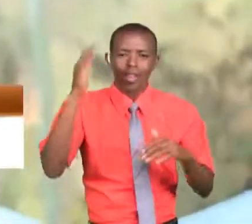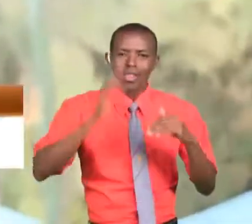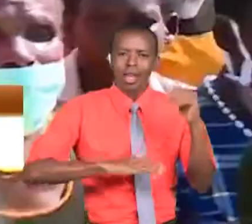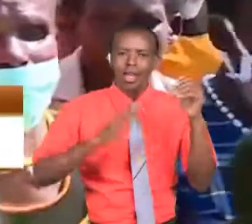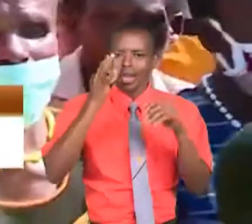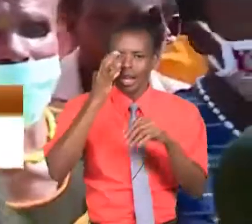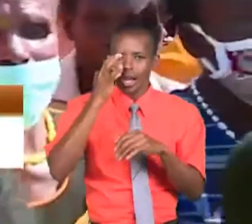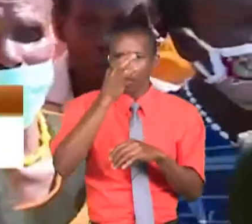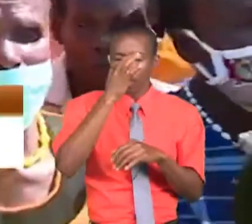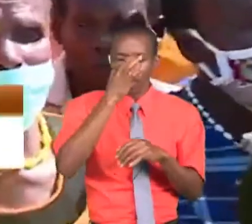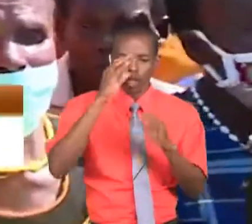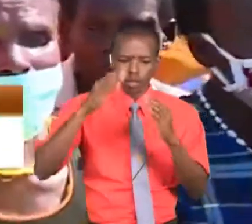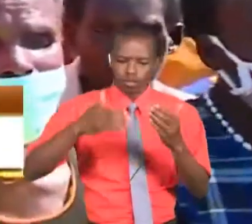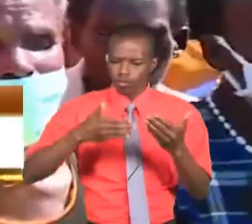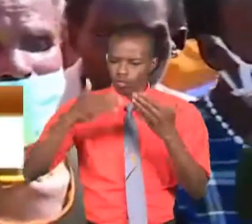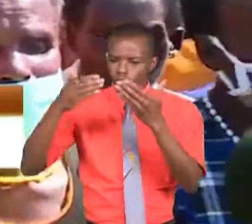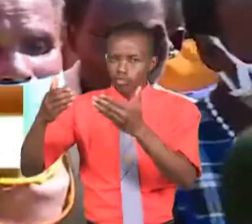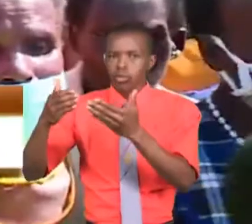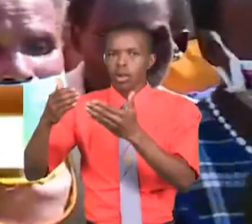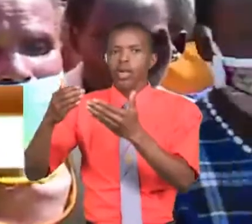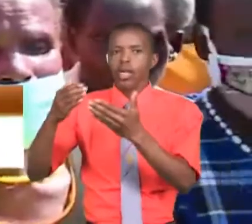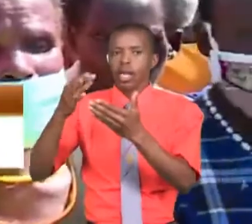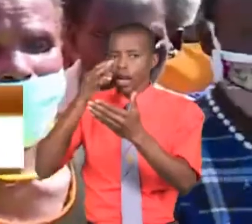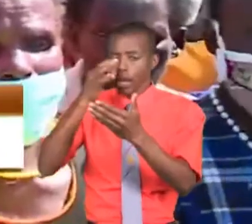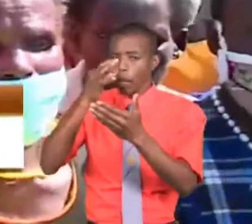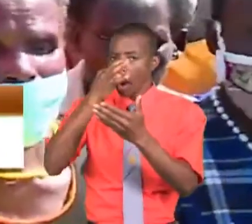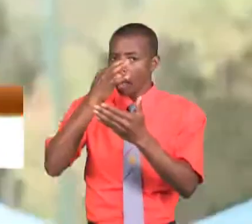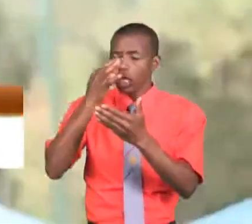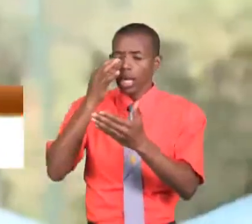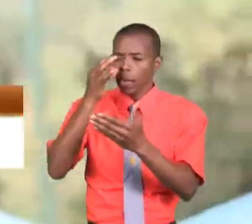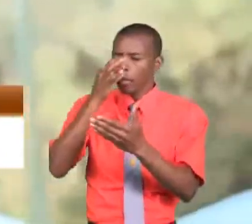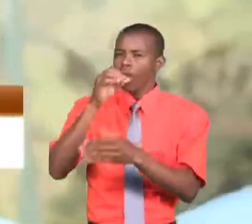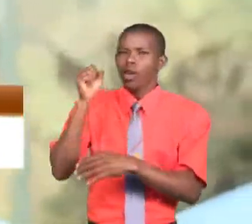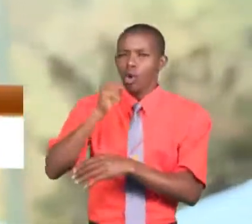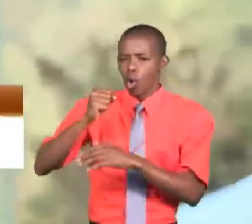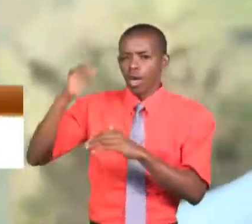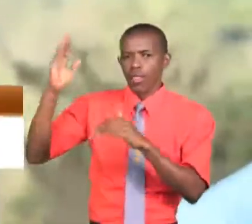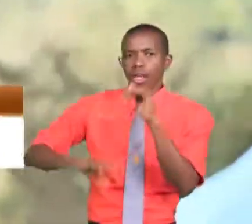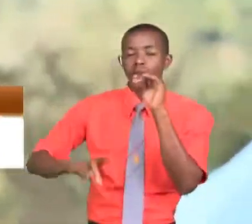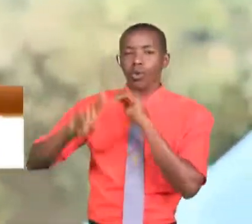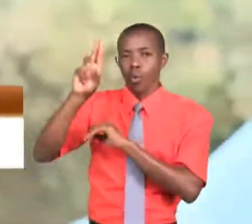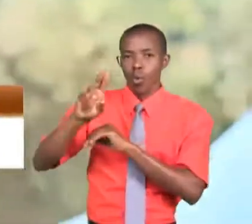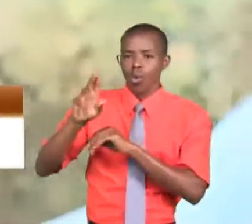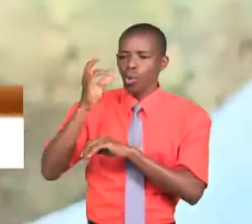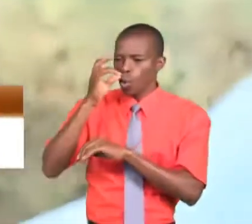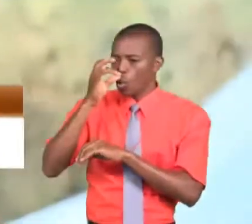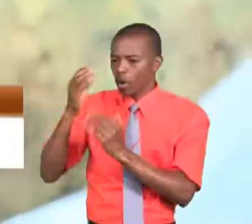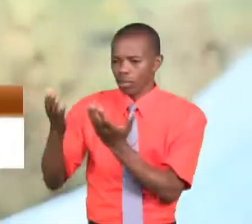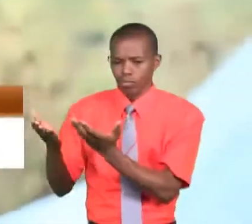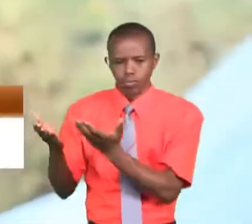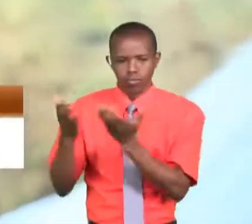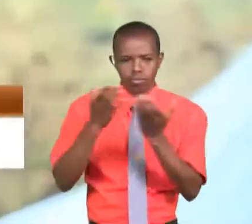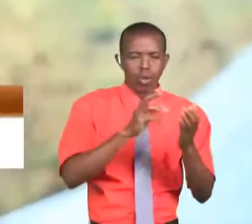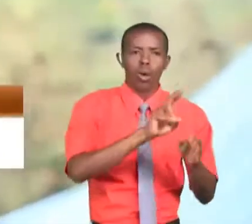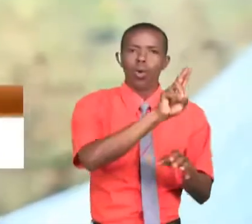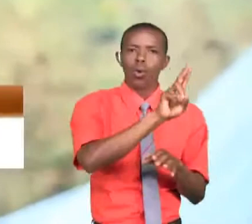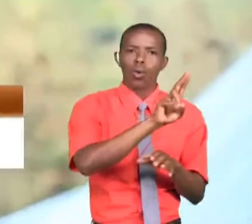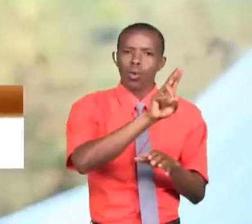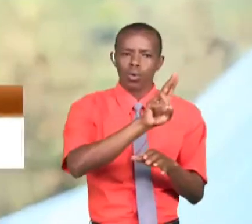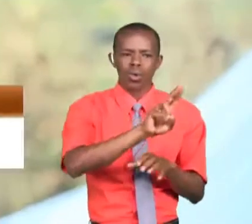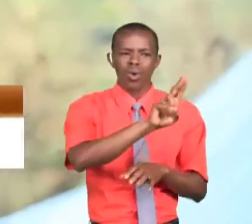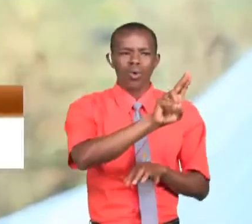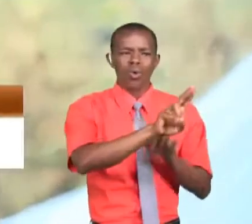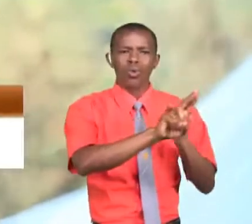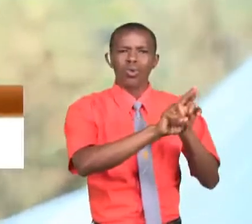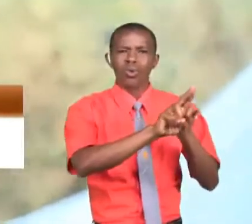Akaatia kibaki Kibaki alikuwa mzee kuliko uhuru Akaatia uhuru Jameni uhuru naza